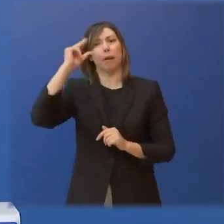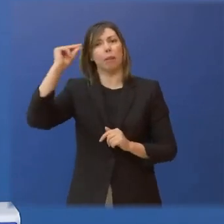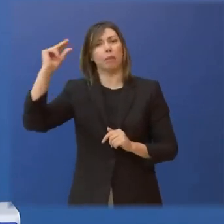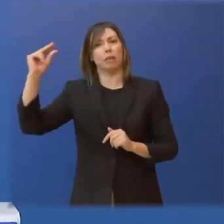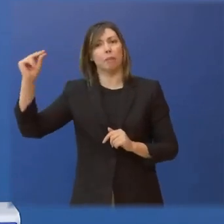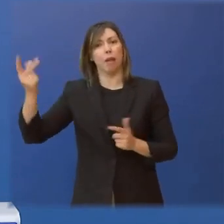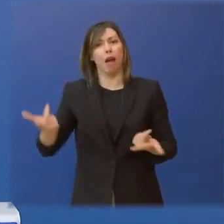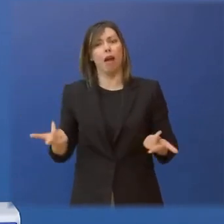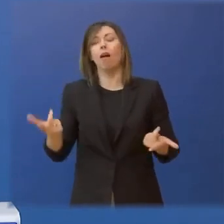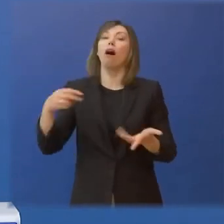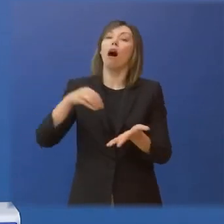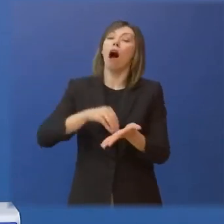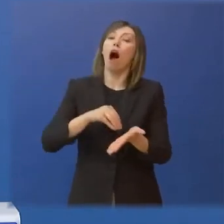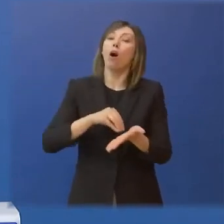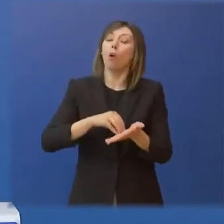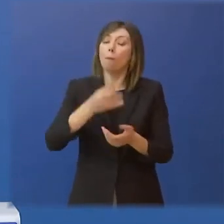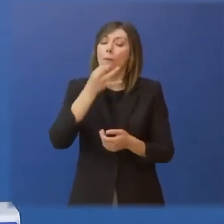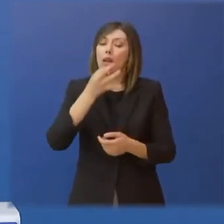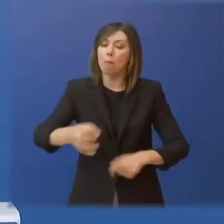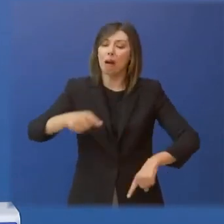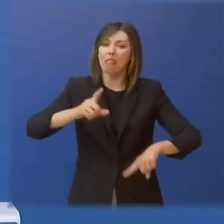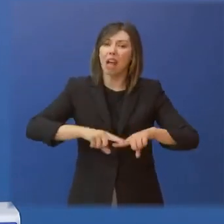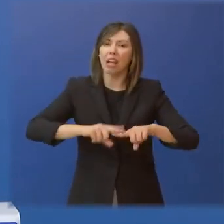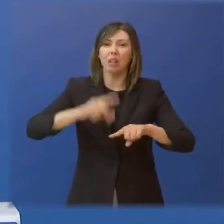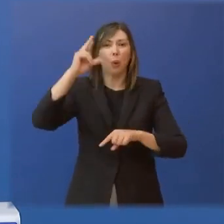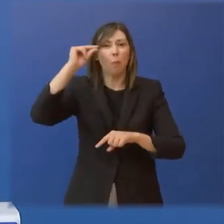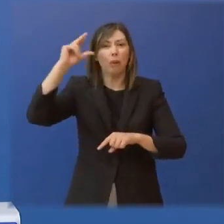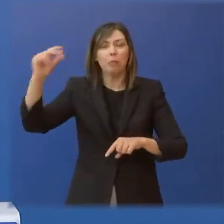Σας ευχαριστώ.